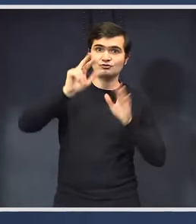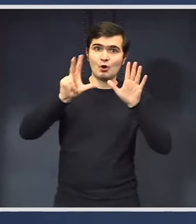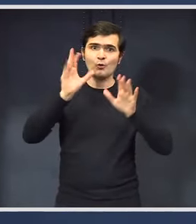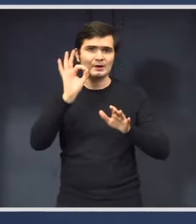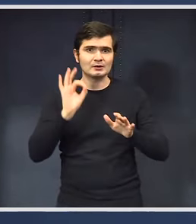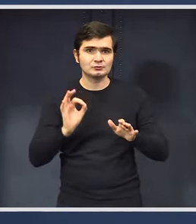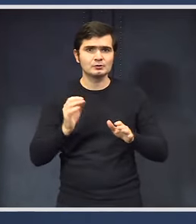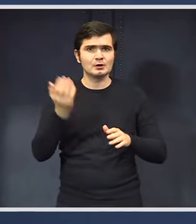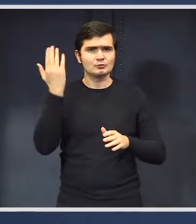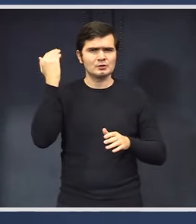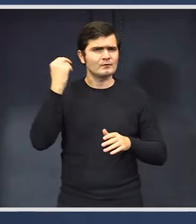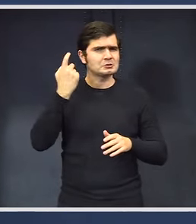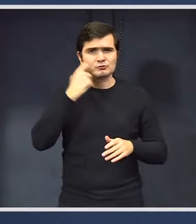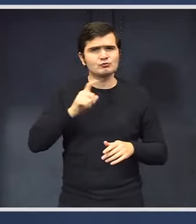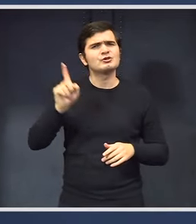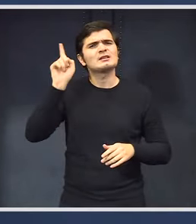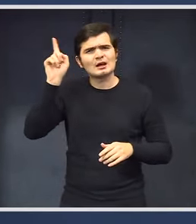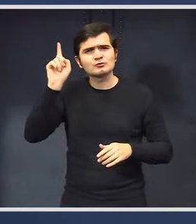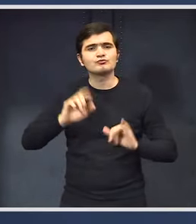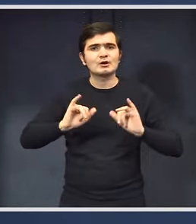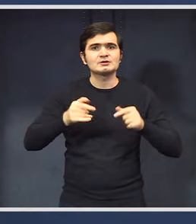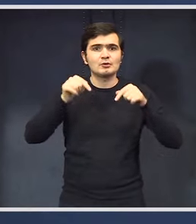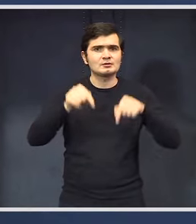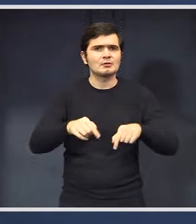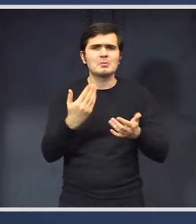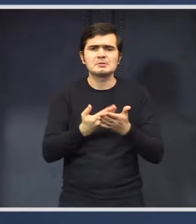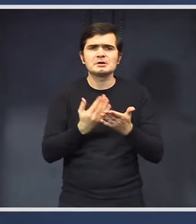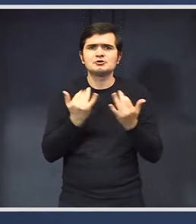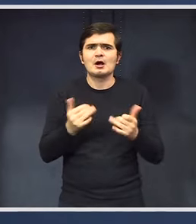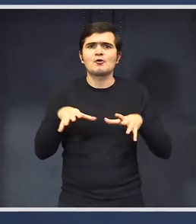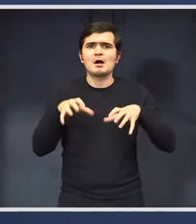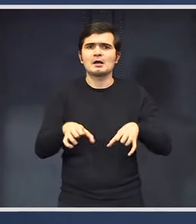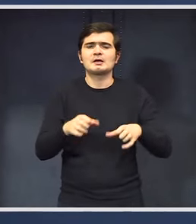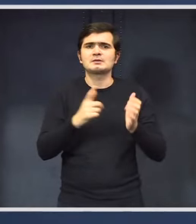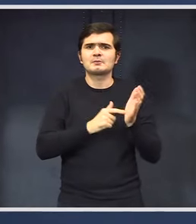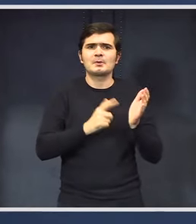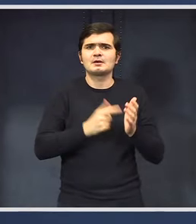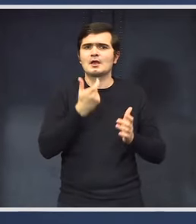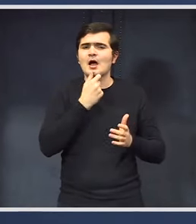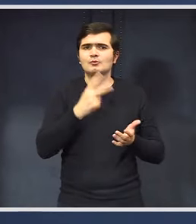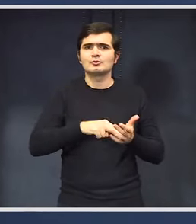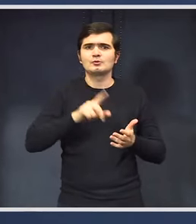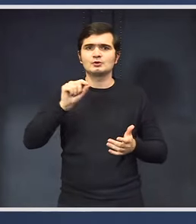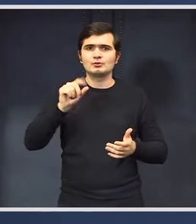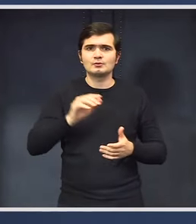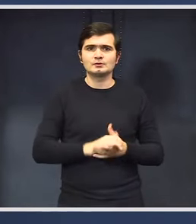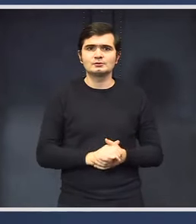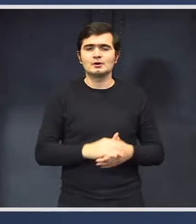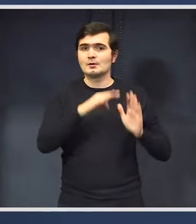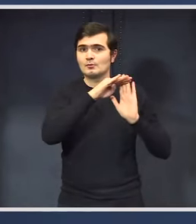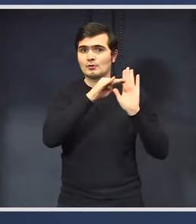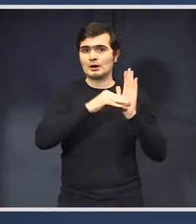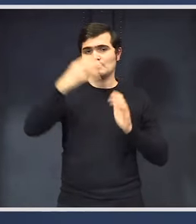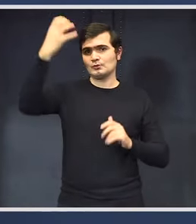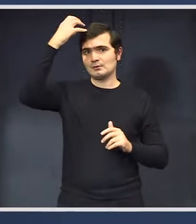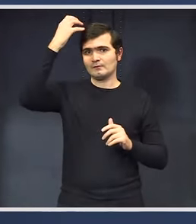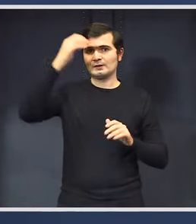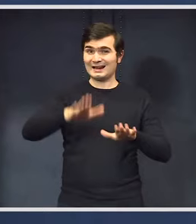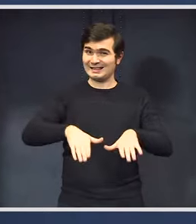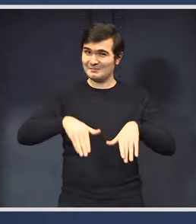Nu știați atunci de situația care vom ajunge acum? De ce înghețați practic pensiile în 2021? Programul de guvernare din Parlament?